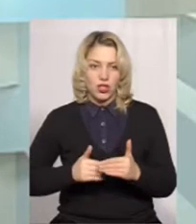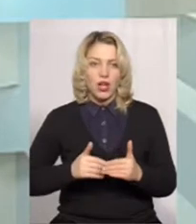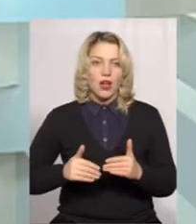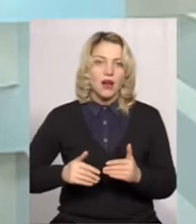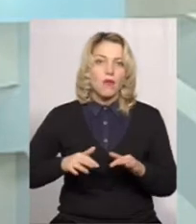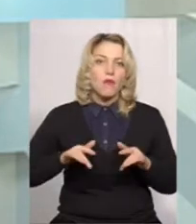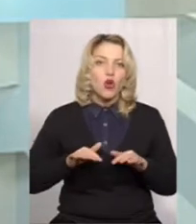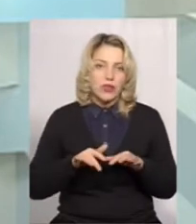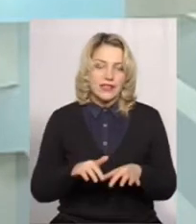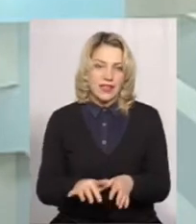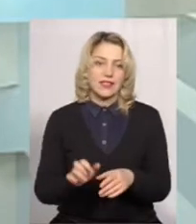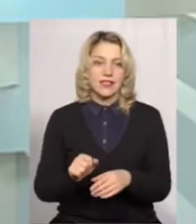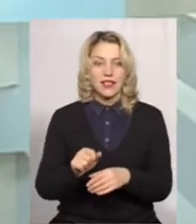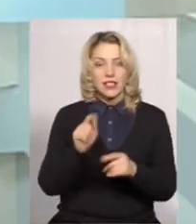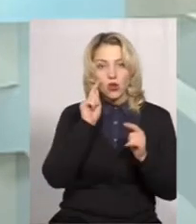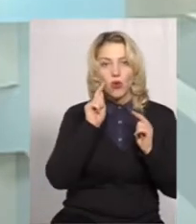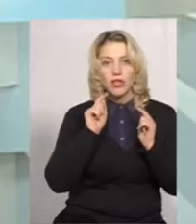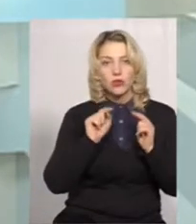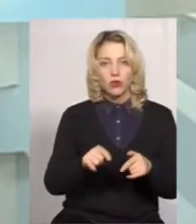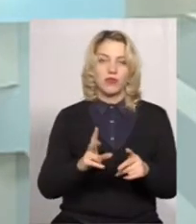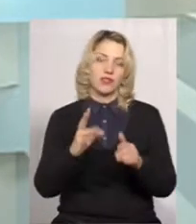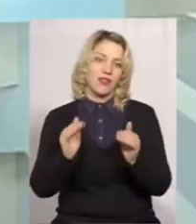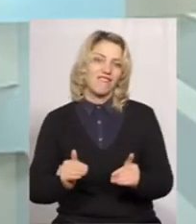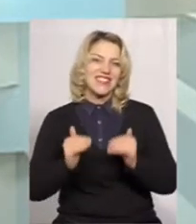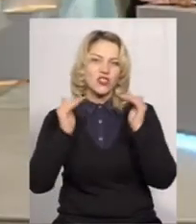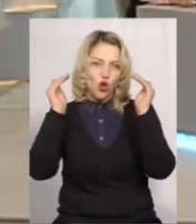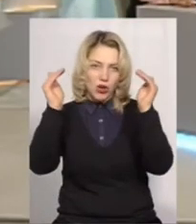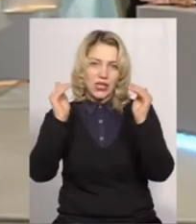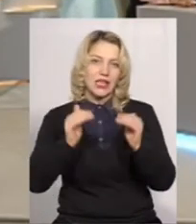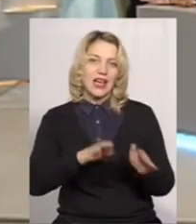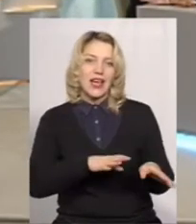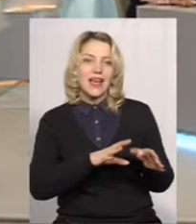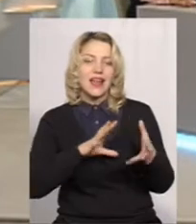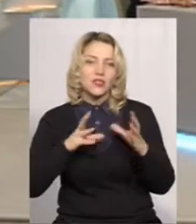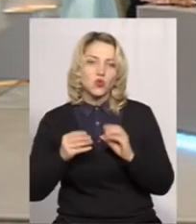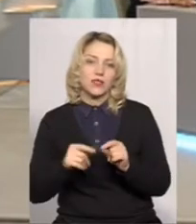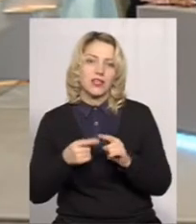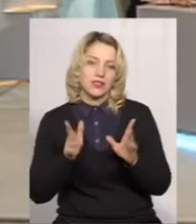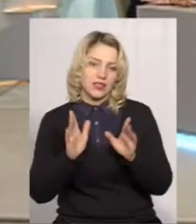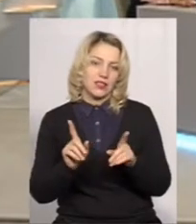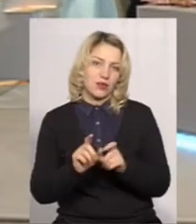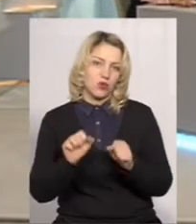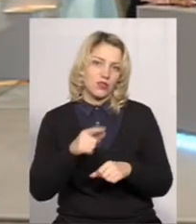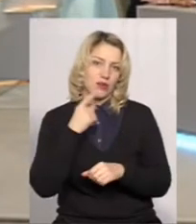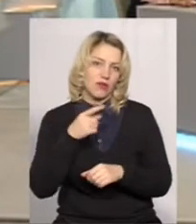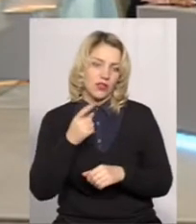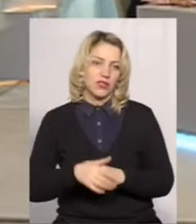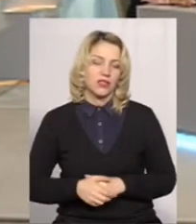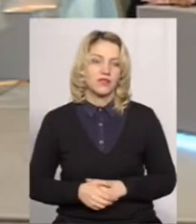зрозуміло, орієнтовані на високі результати. От це тільки так можна пояснити.